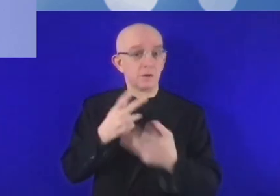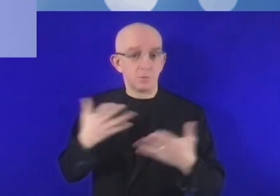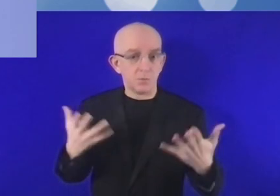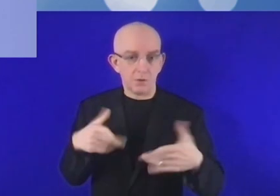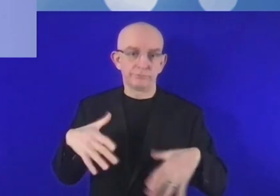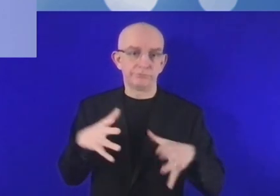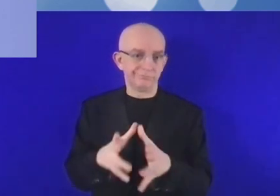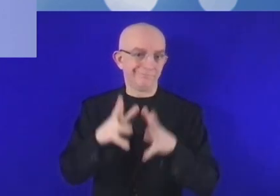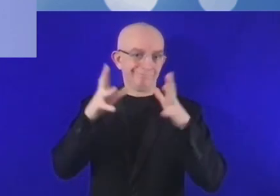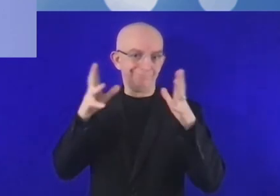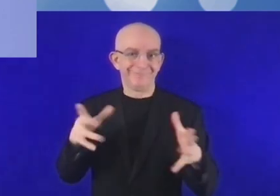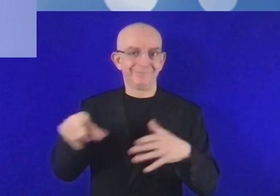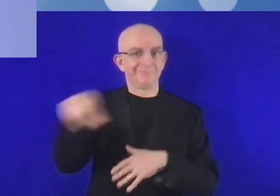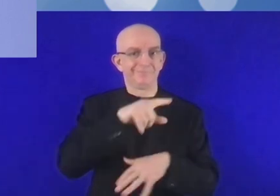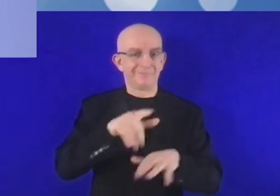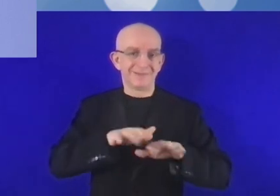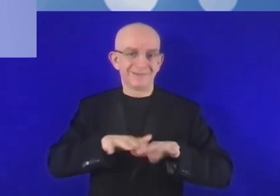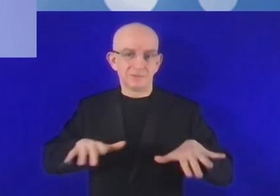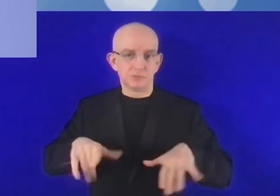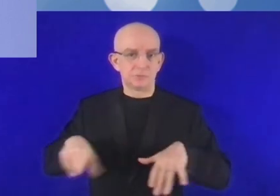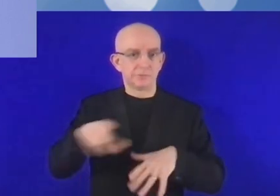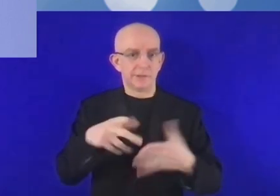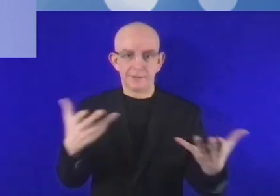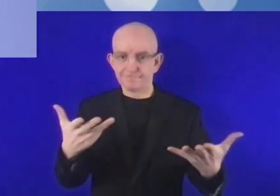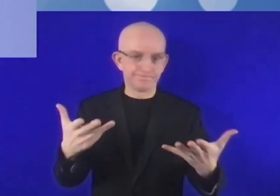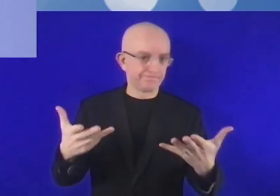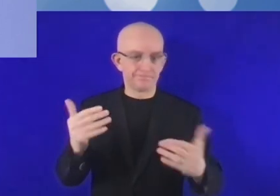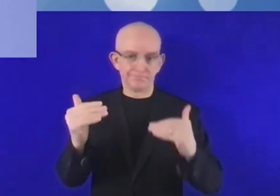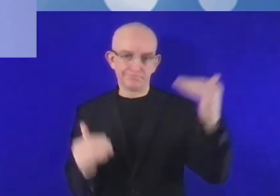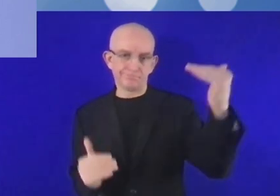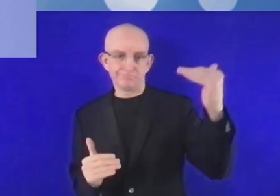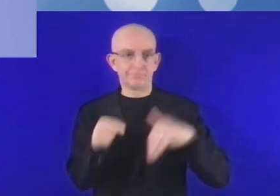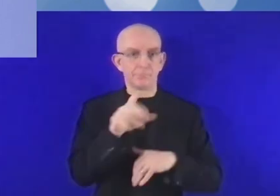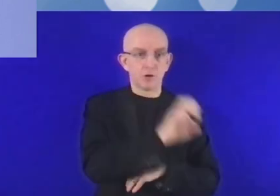entre l'Europe et le reste du monde et les autres grandes économies.